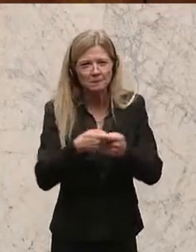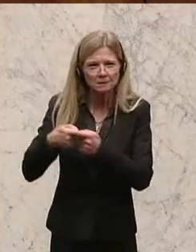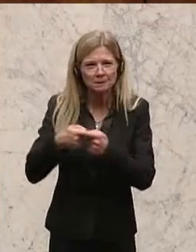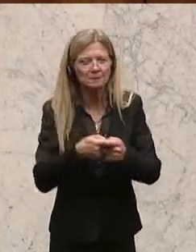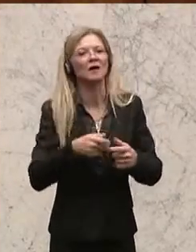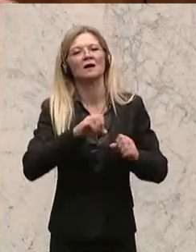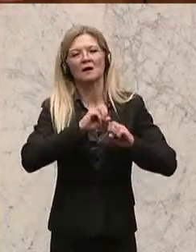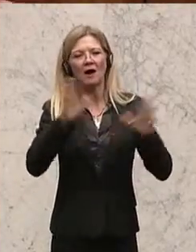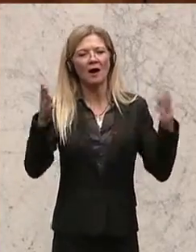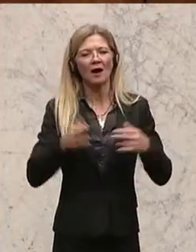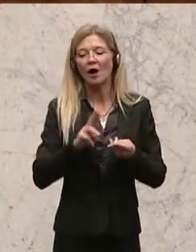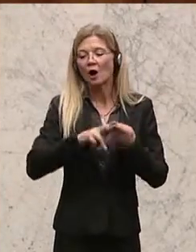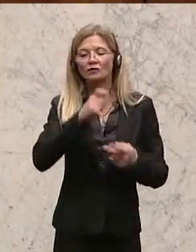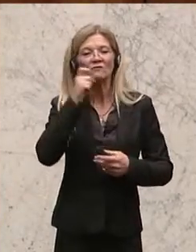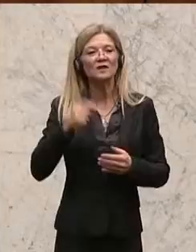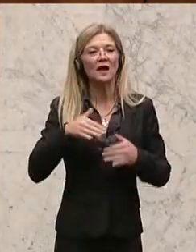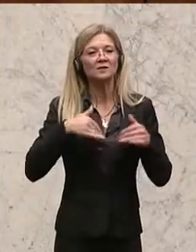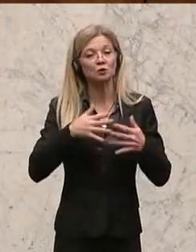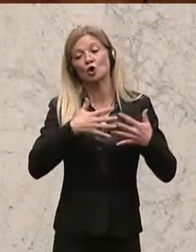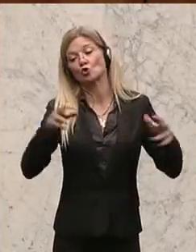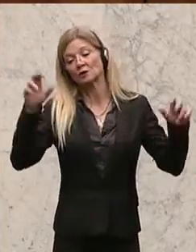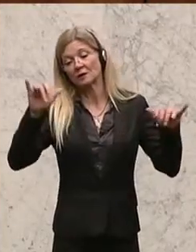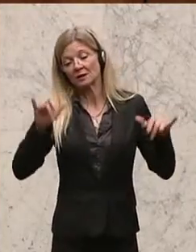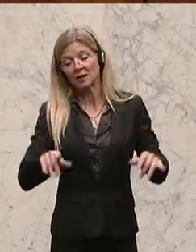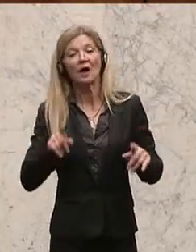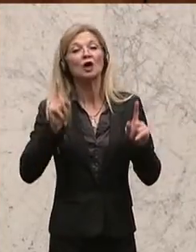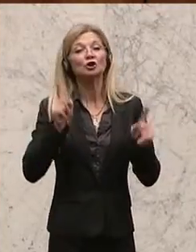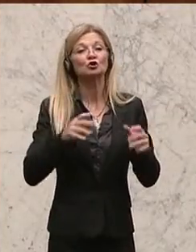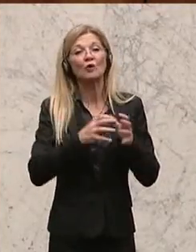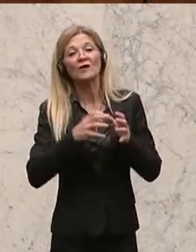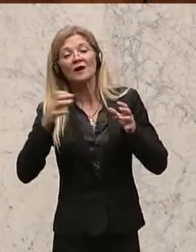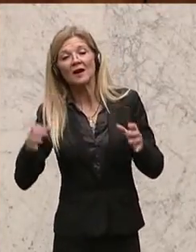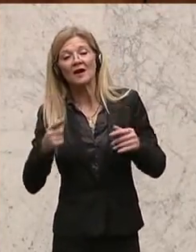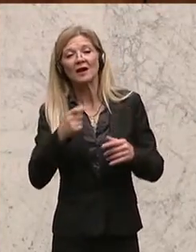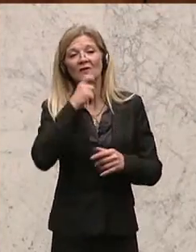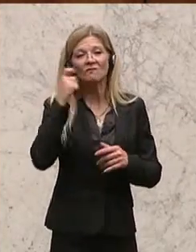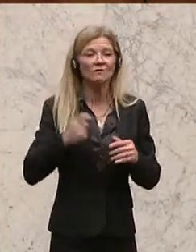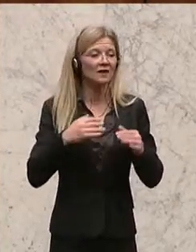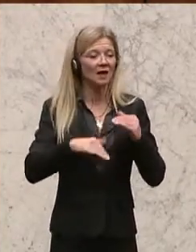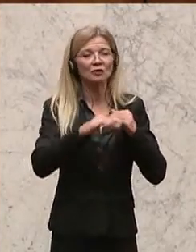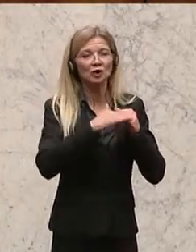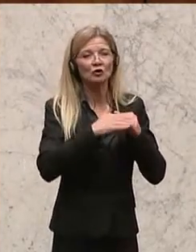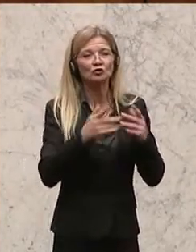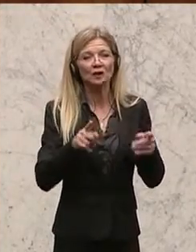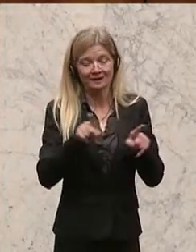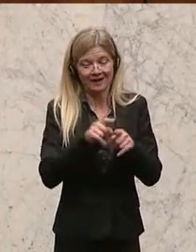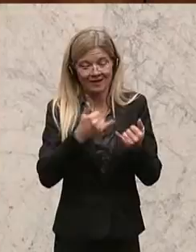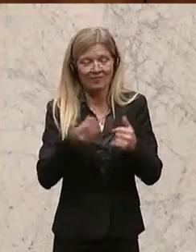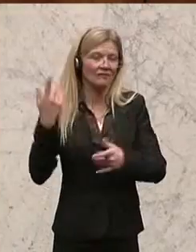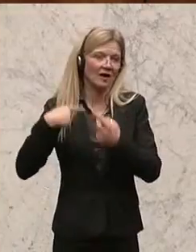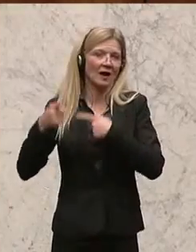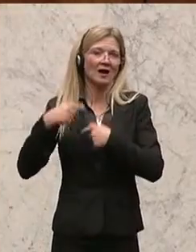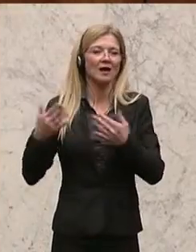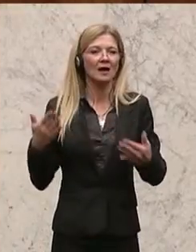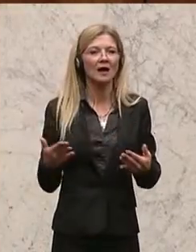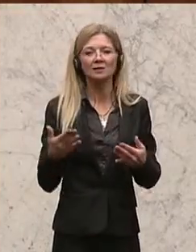Thema zu sagen, verlängern wir den Finanzausgleich. Das tun wir nichts. Wie das passiert, ist immer wieder in der Vergangenheit. Oder versuchen wir, an dem